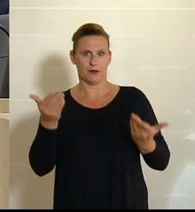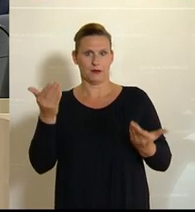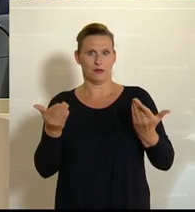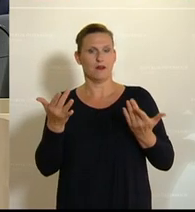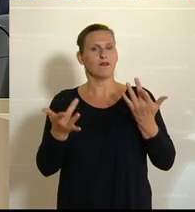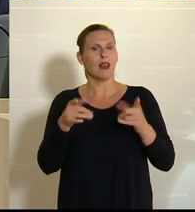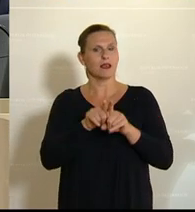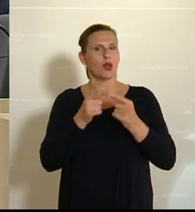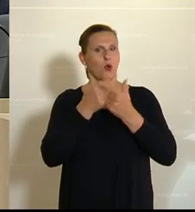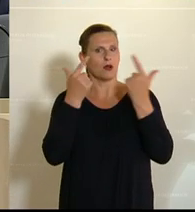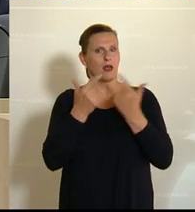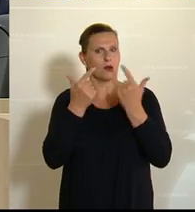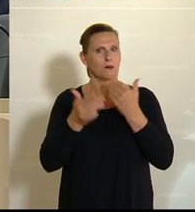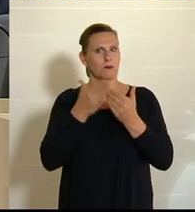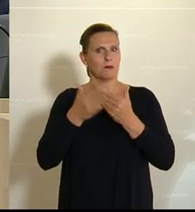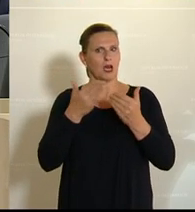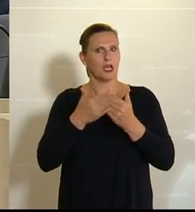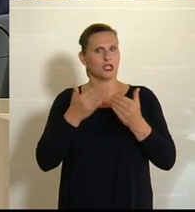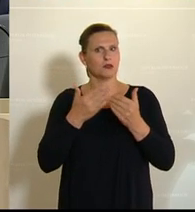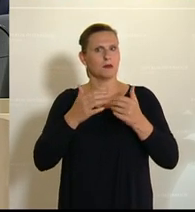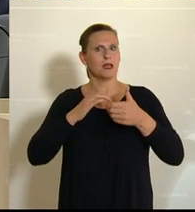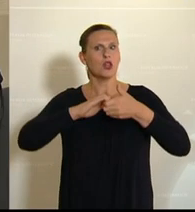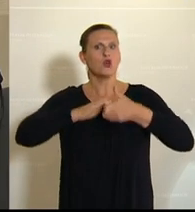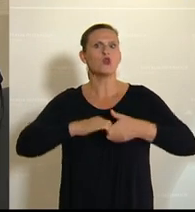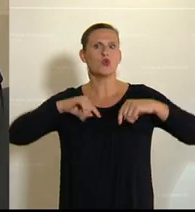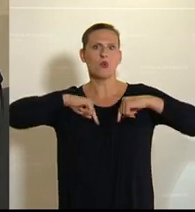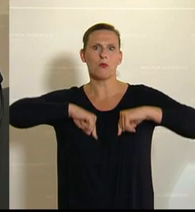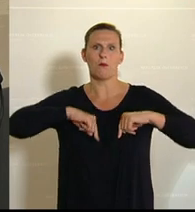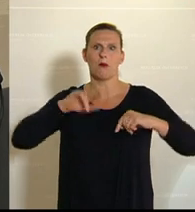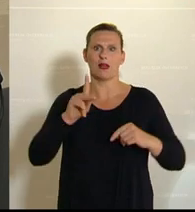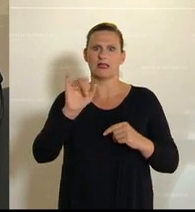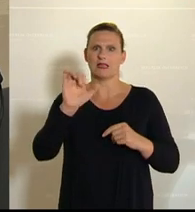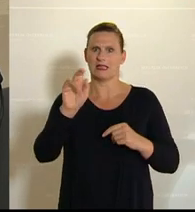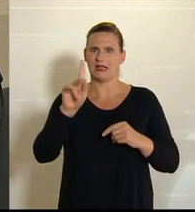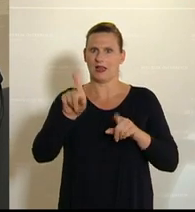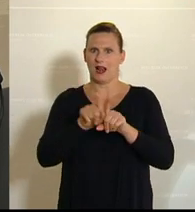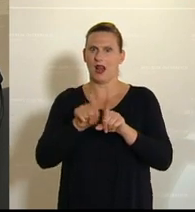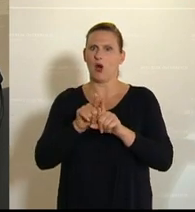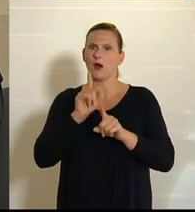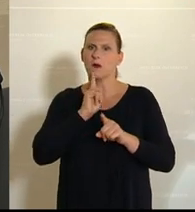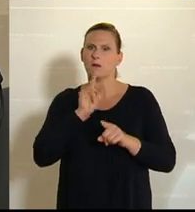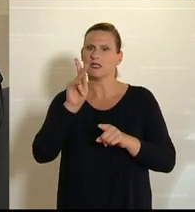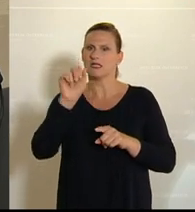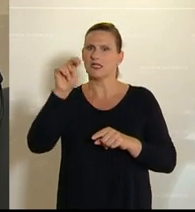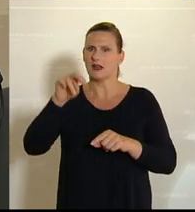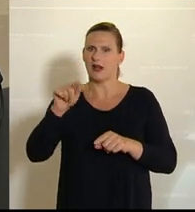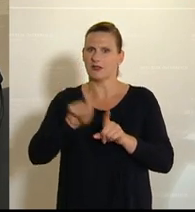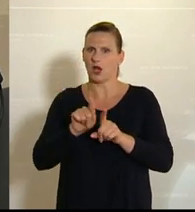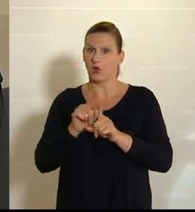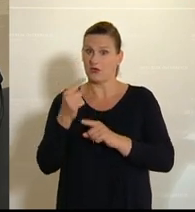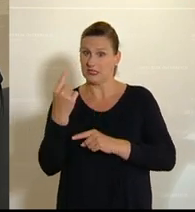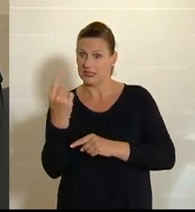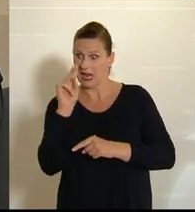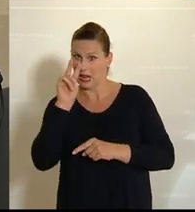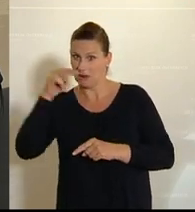auch zu Herrn Klubobmann Kickl und Immanuel Kant zu ziehen. Ein wenig hat man manchmal den Eindruck gehabt, dass Kritik hier Selbstzweck, nicht Mittel